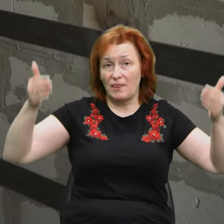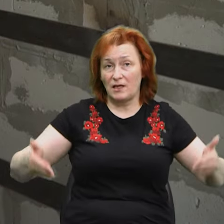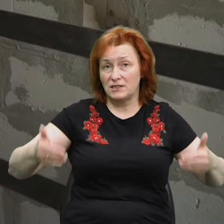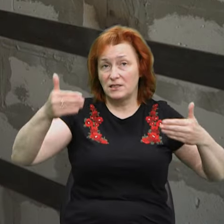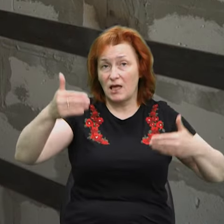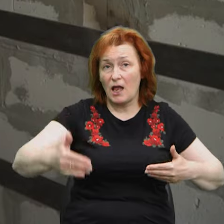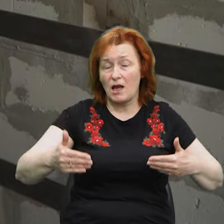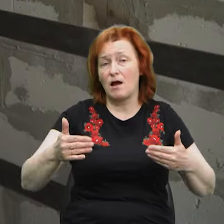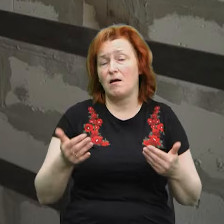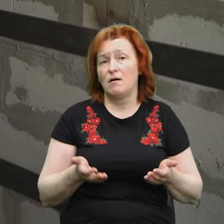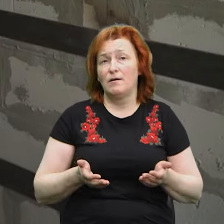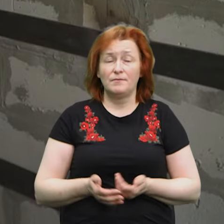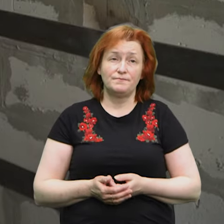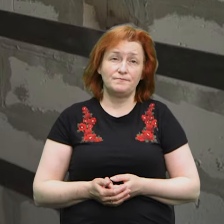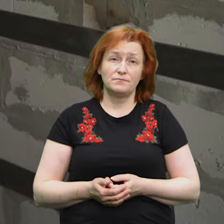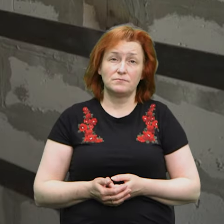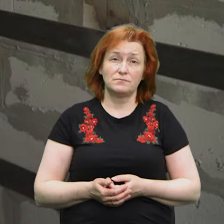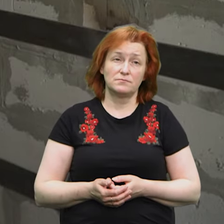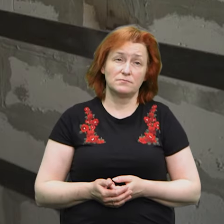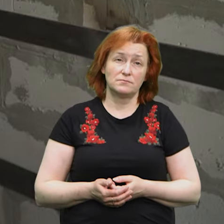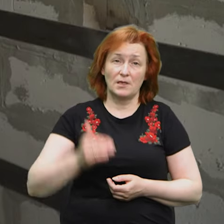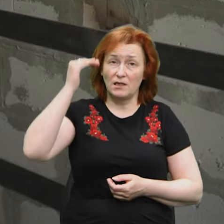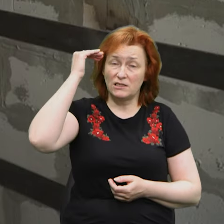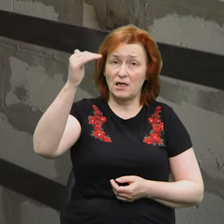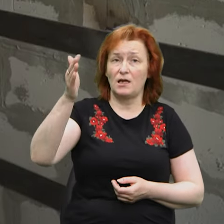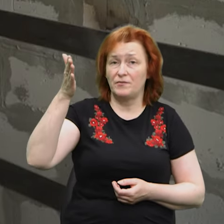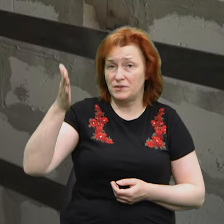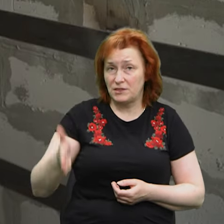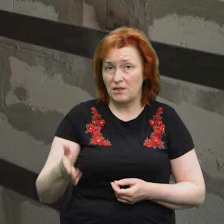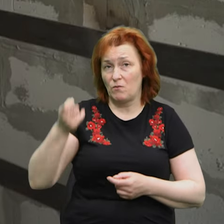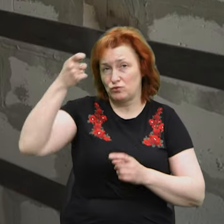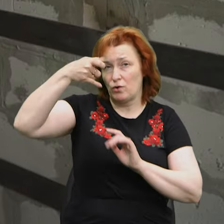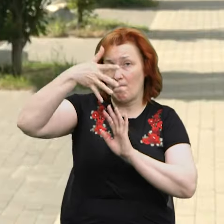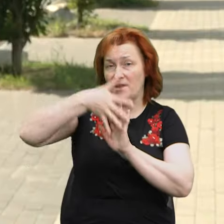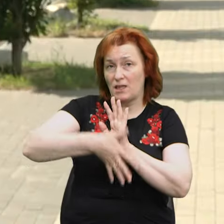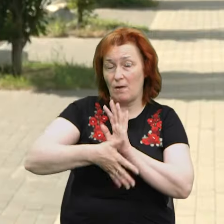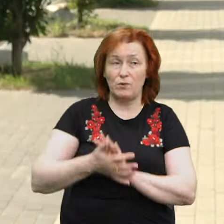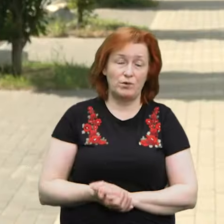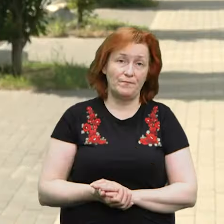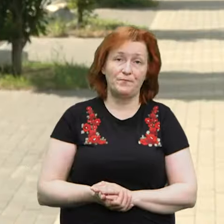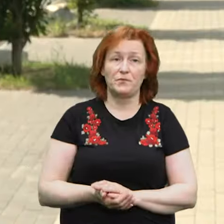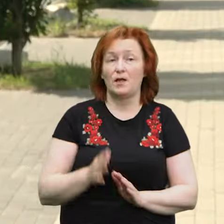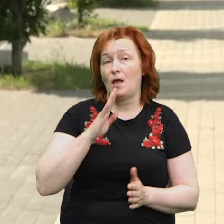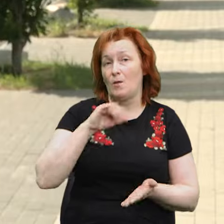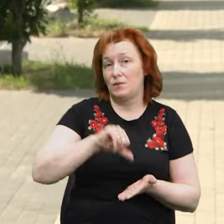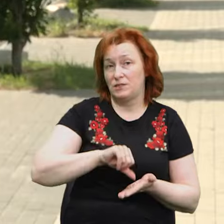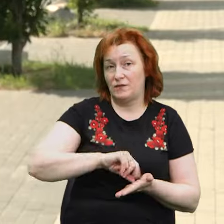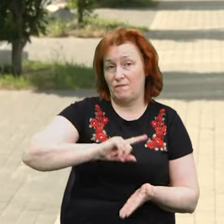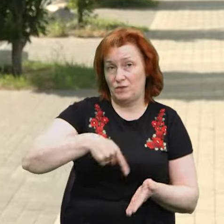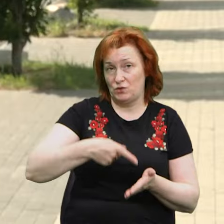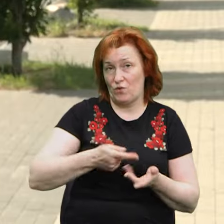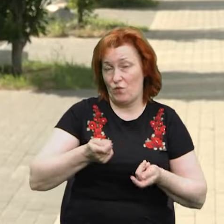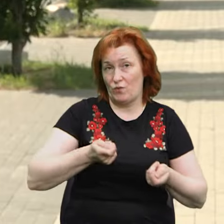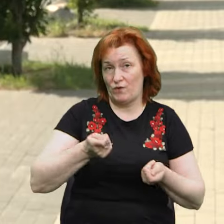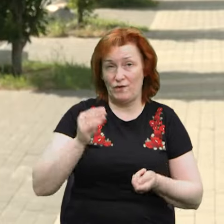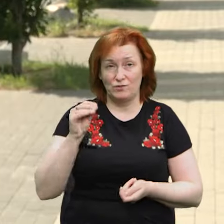і на стінах, підтаплює. Представниця міського управління ЖКГ